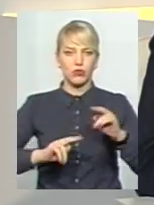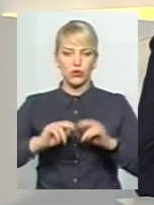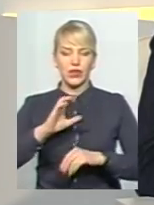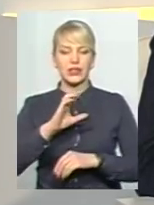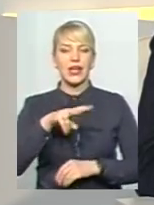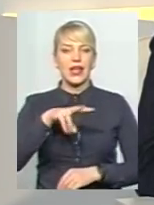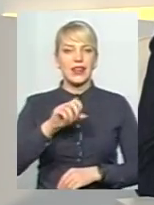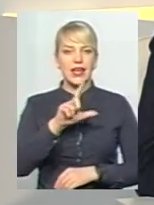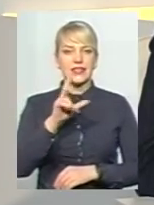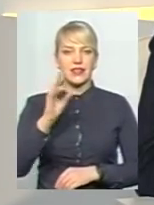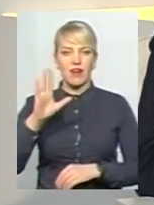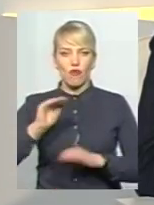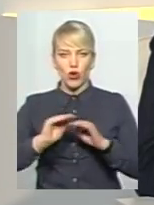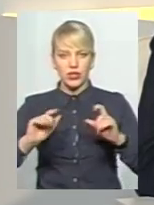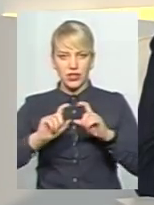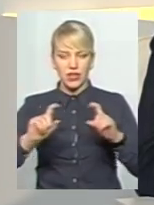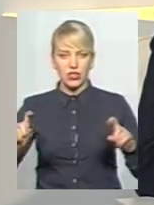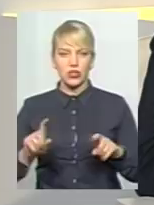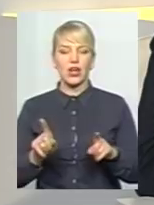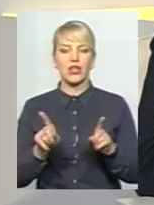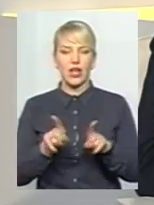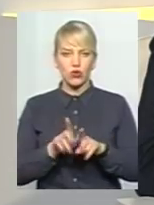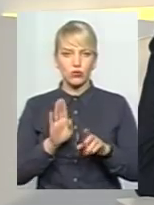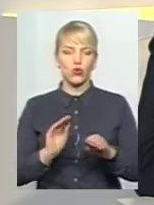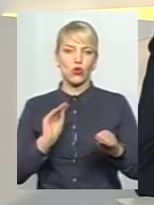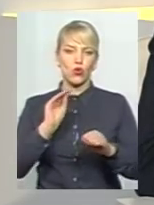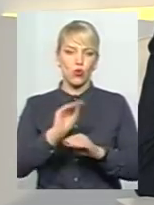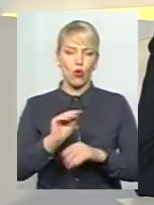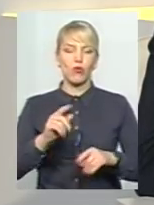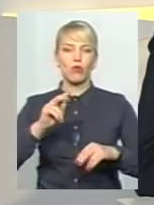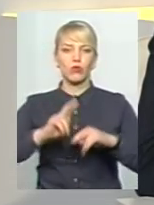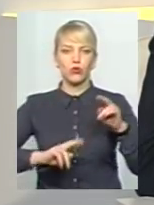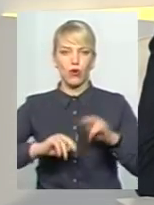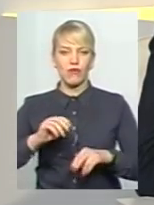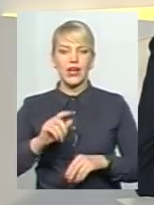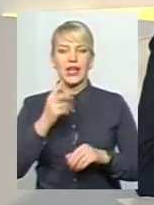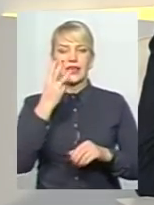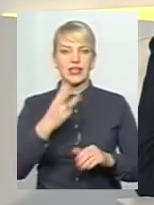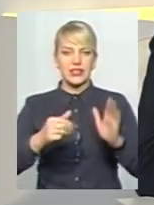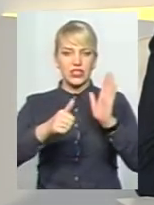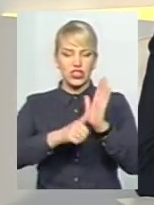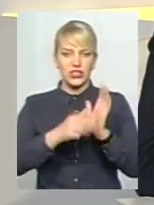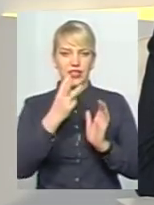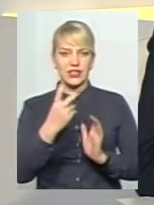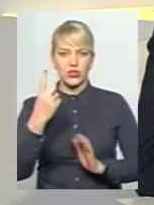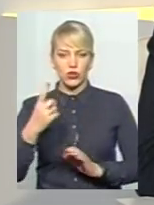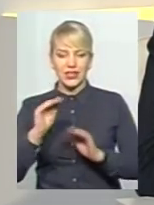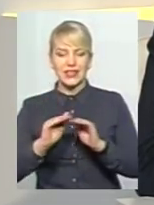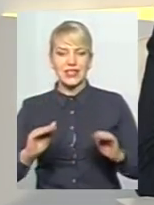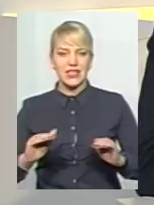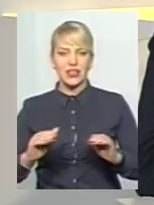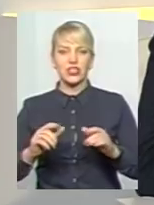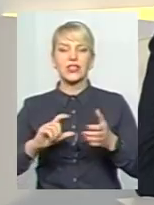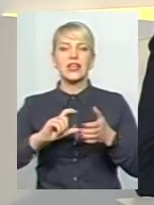добудова, реконструкція приміщень дитячий садочок номер 36, дитячий садочок номер 31 дала нам змогу за 2 роки збільшити